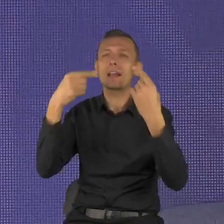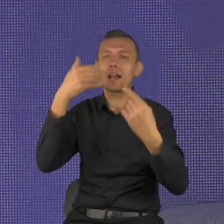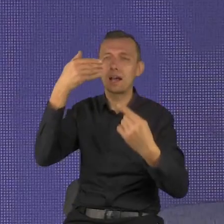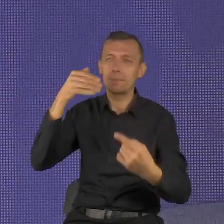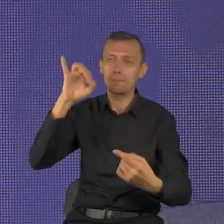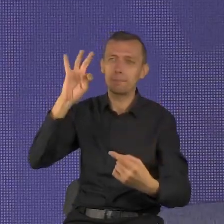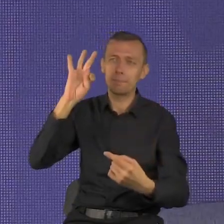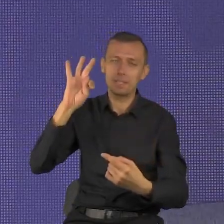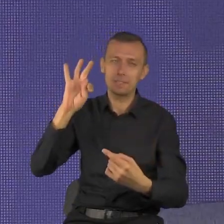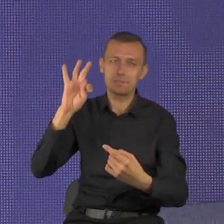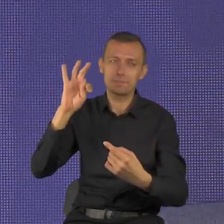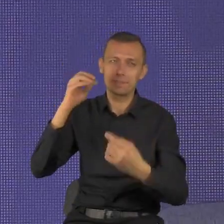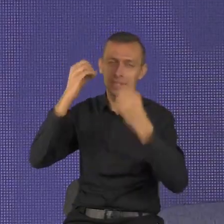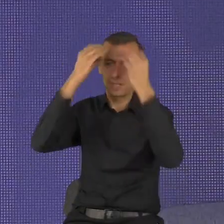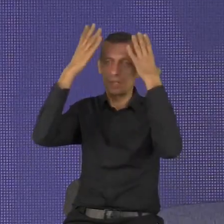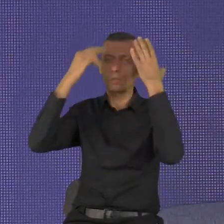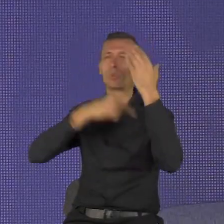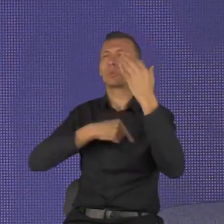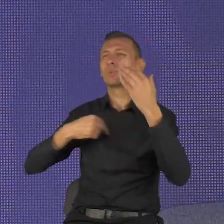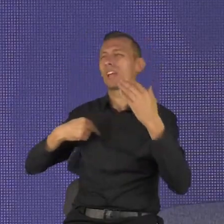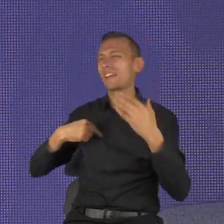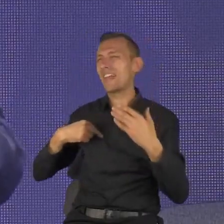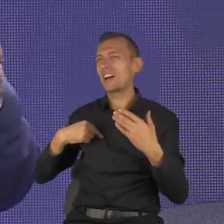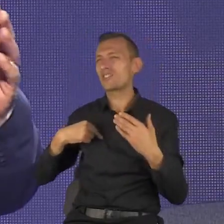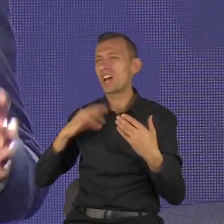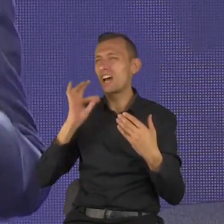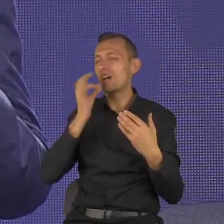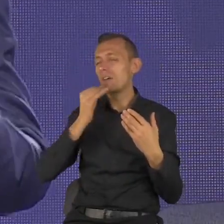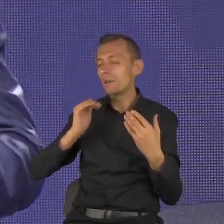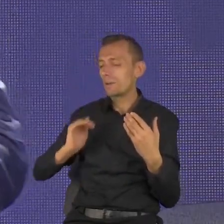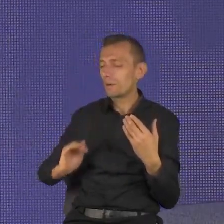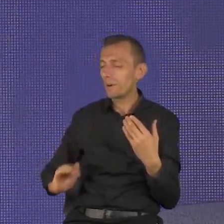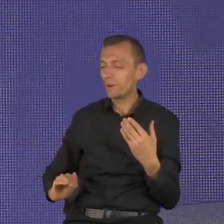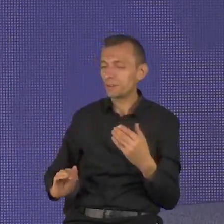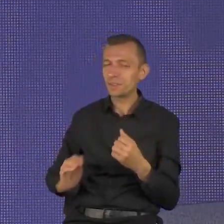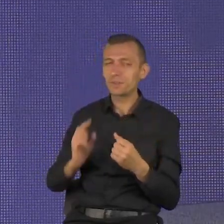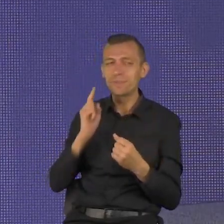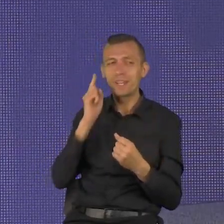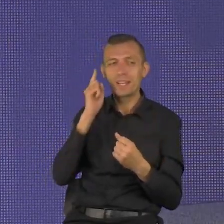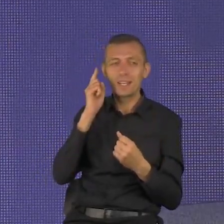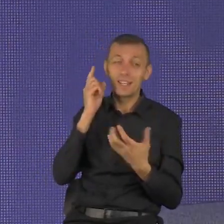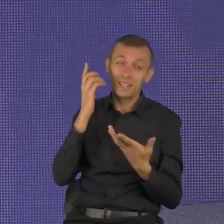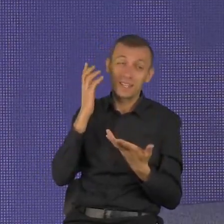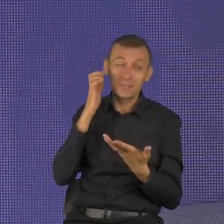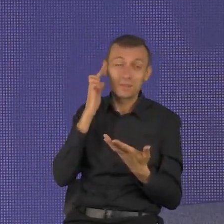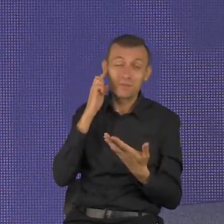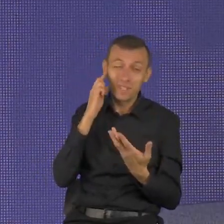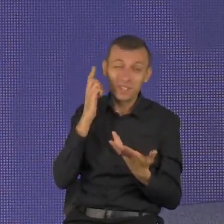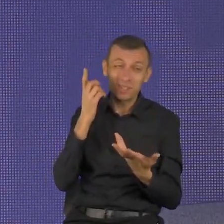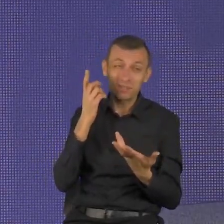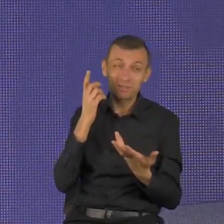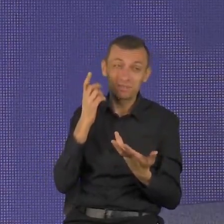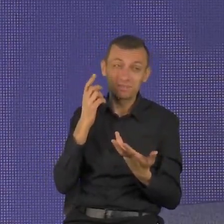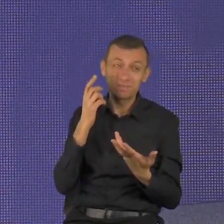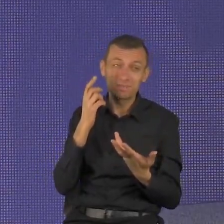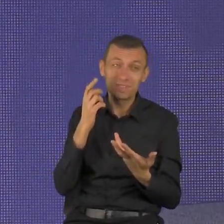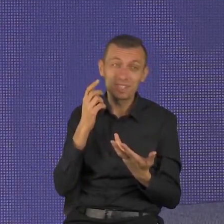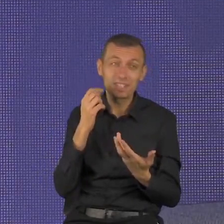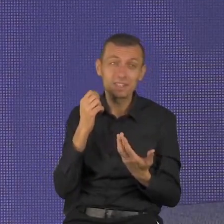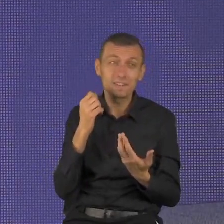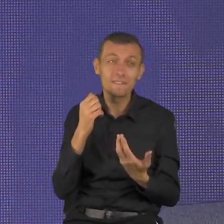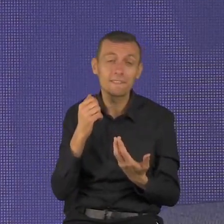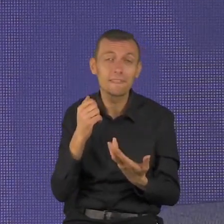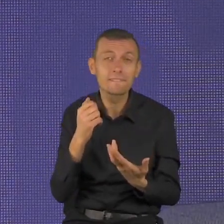kulturze. Pojawia się już od najmłodszych lat. Już nawet w szkołach, czy nawet może w przedszkolach. Ten mit mówi, że życie jest